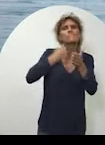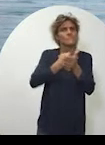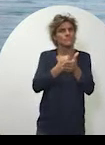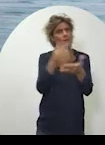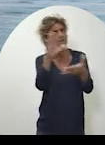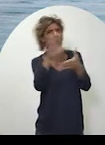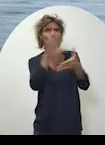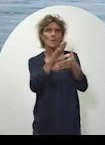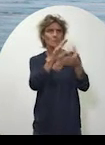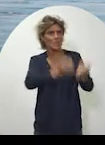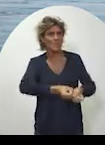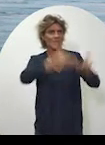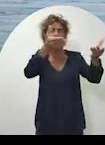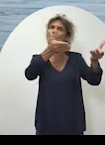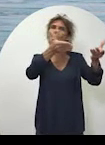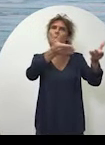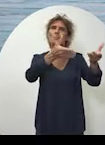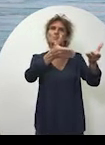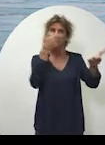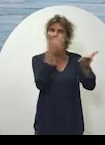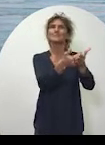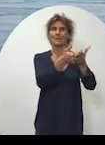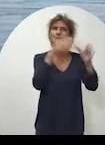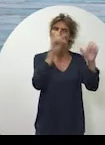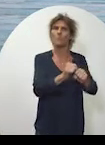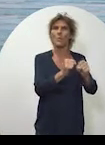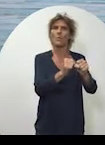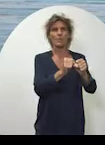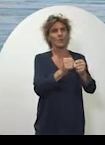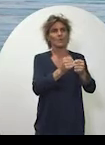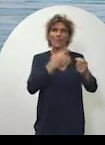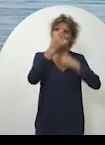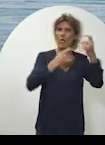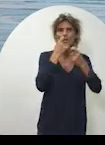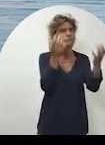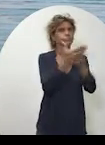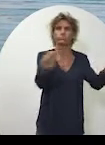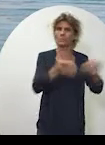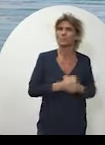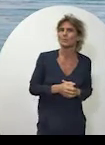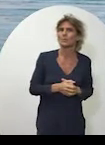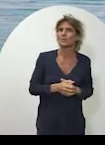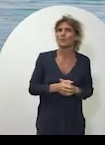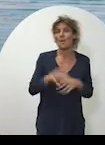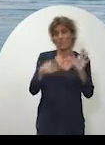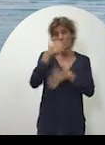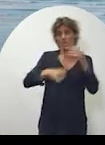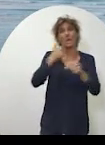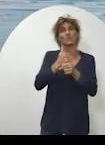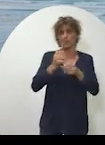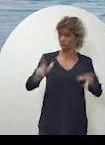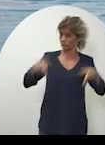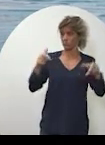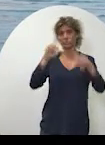poursuivre le développement de notre territoire, unique voie qui nous permettra d'endiguer ce fléau. Durant cette première année de